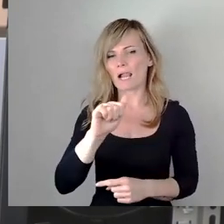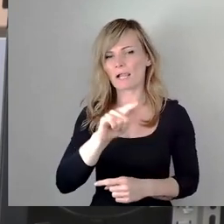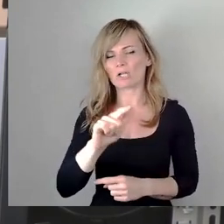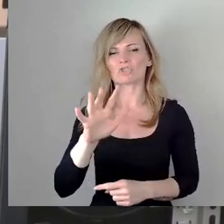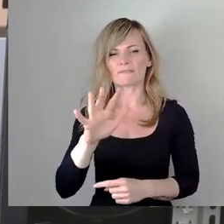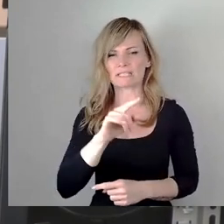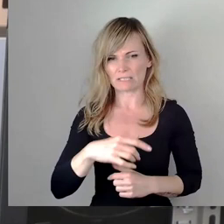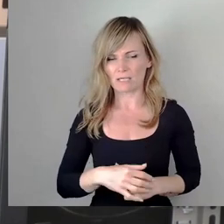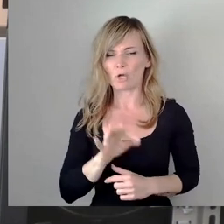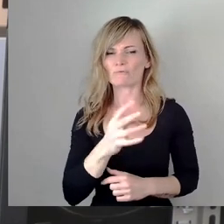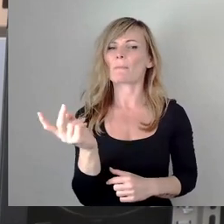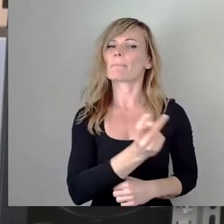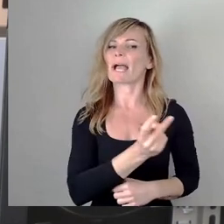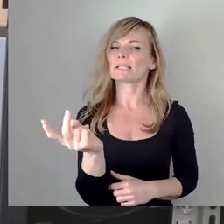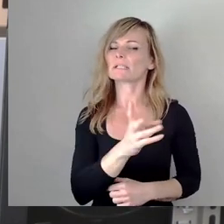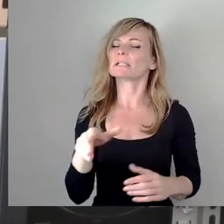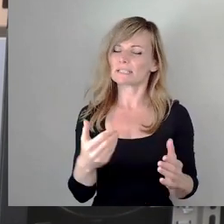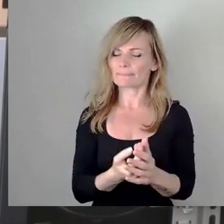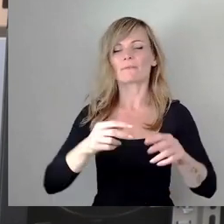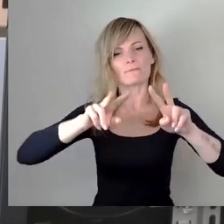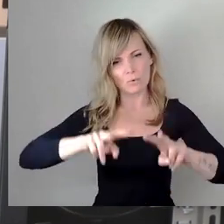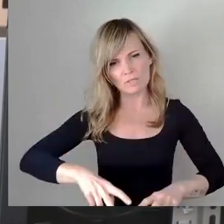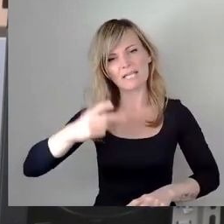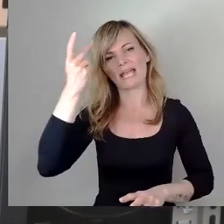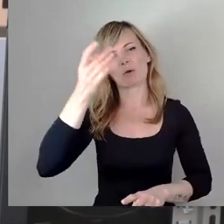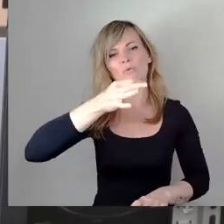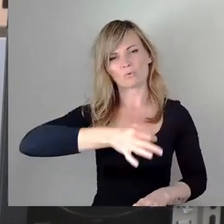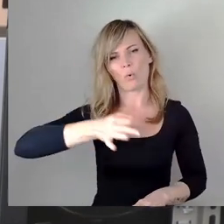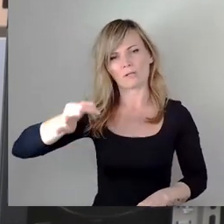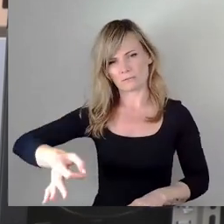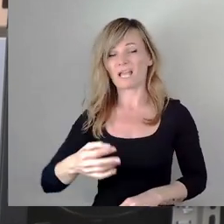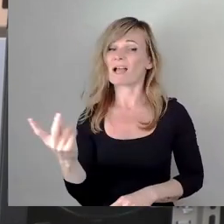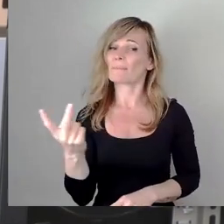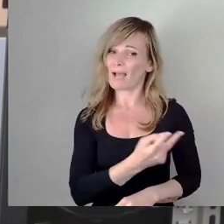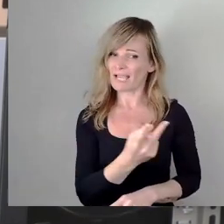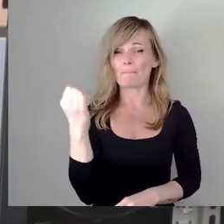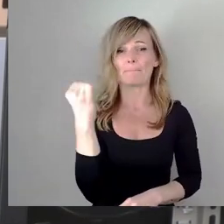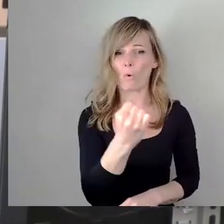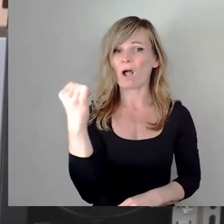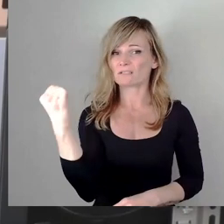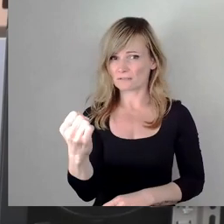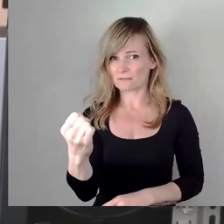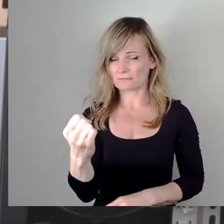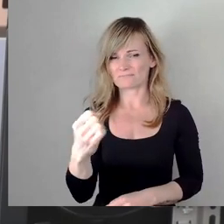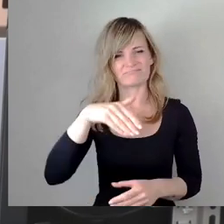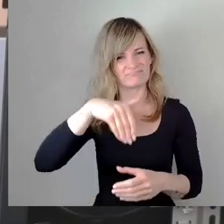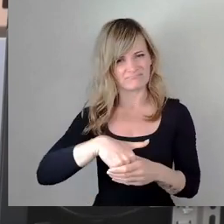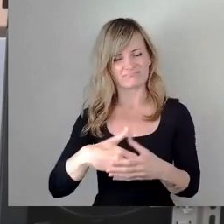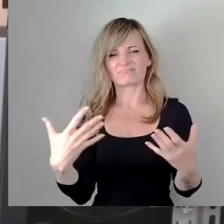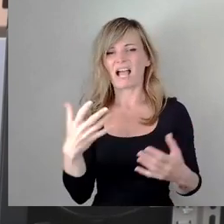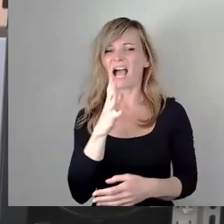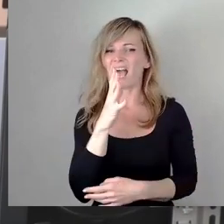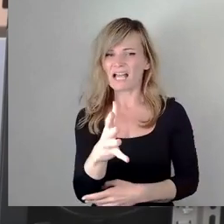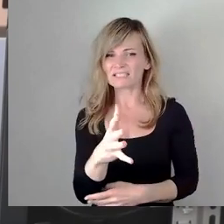würdige Erinnerungsorte. Beides sind Morde, die für Hass gegenüber Menschen, gegenüber